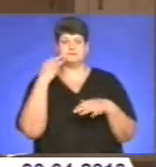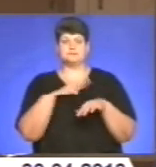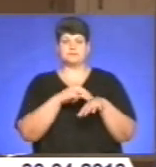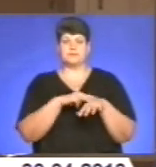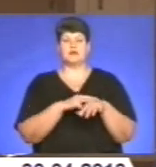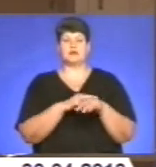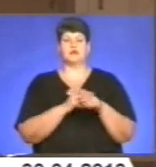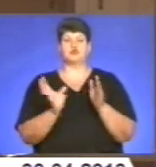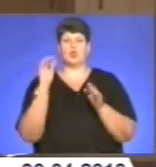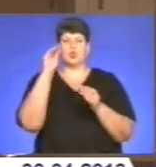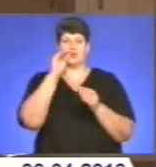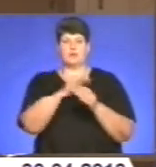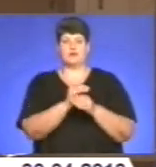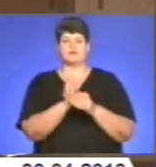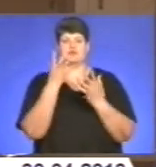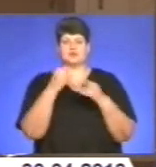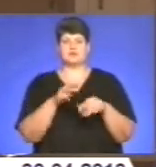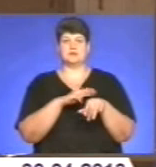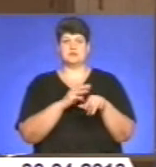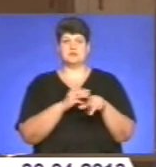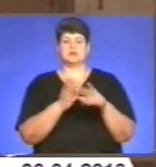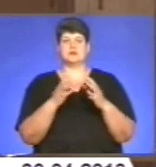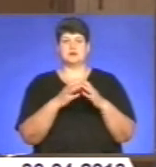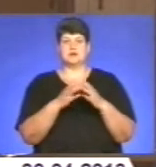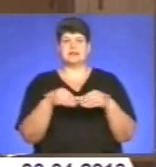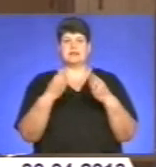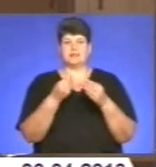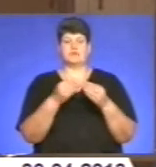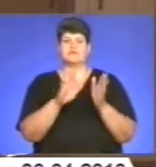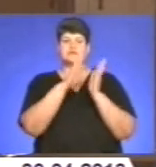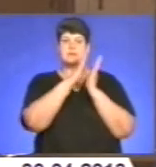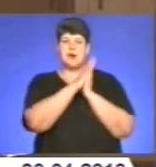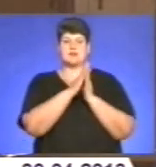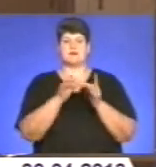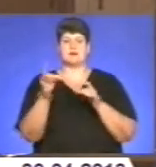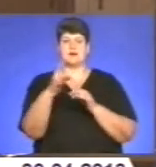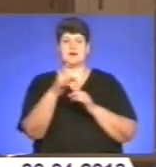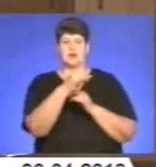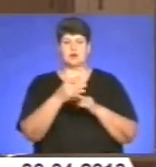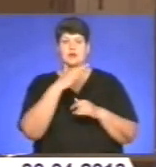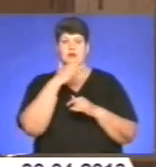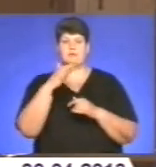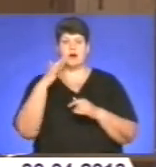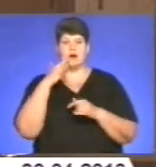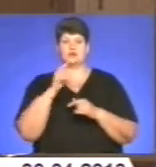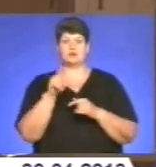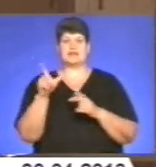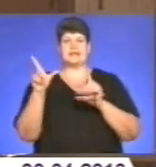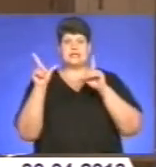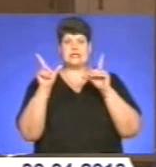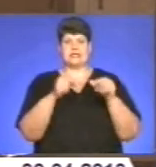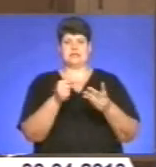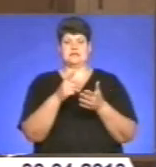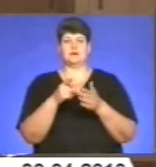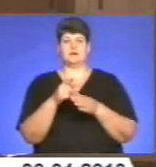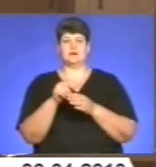міліції даємо в першу чергу в спальні райони, тому що більшість громадян на ці дні будуть виїжджати за межі